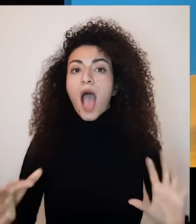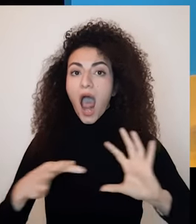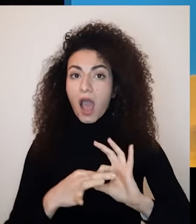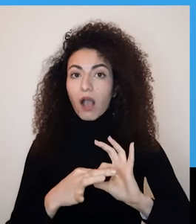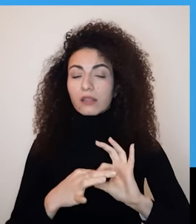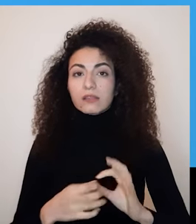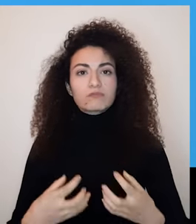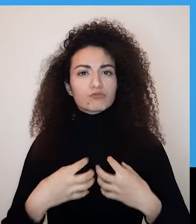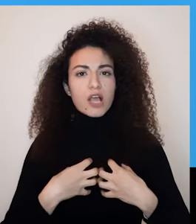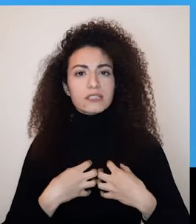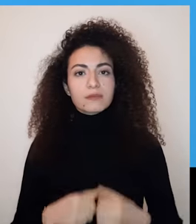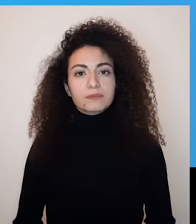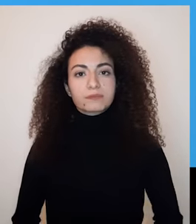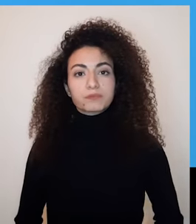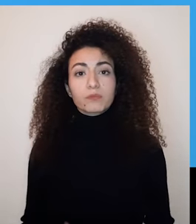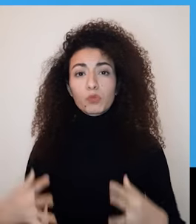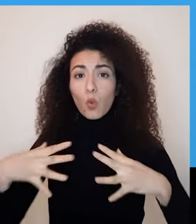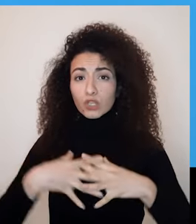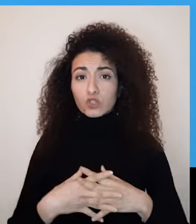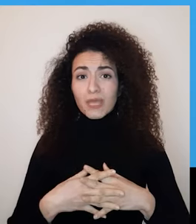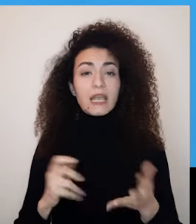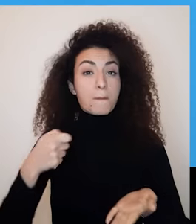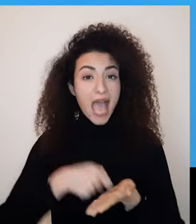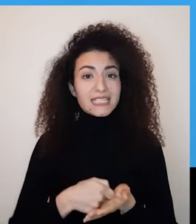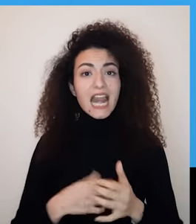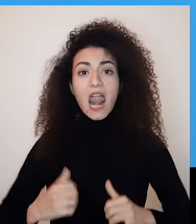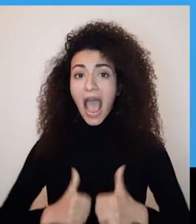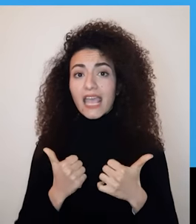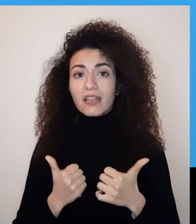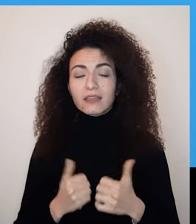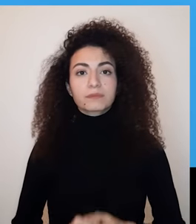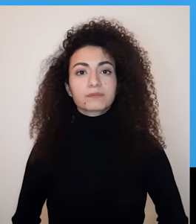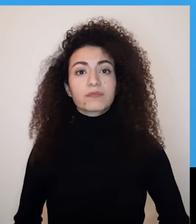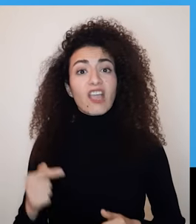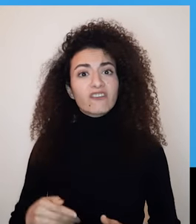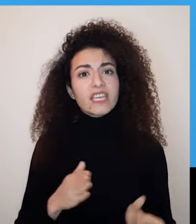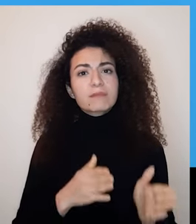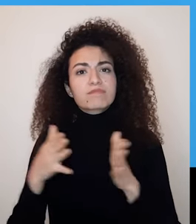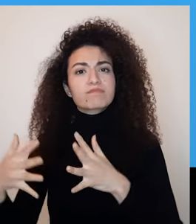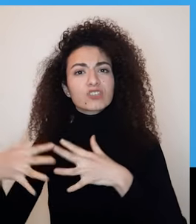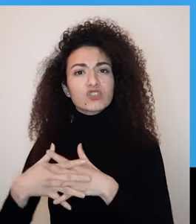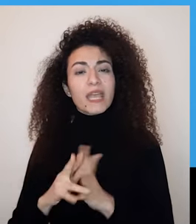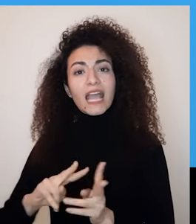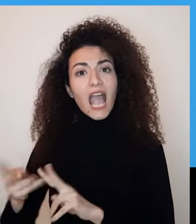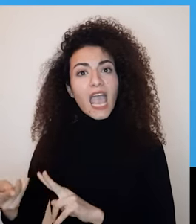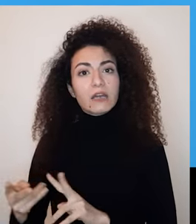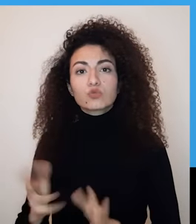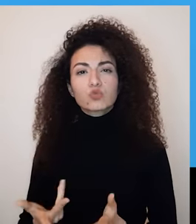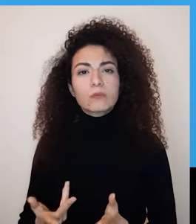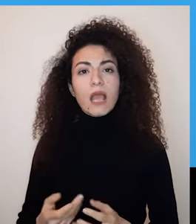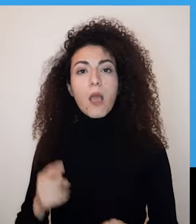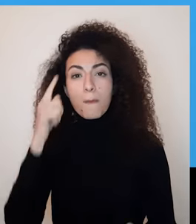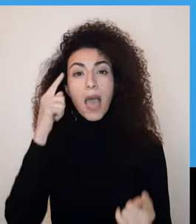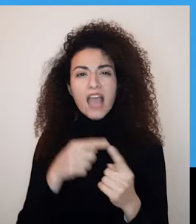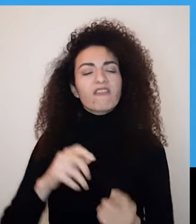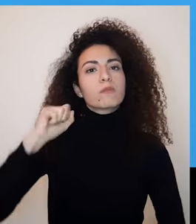شخصي التشبيك بها الفقرة بعالج العلاقات الشخصية وتأثيرها على نوع حياتنا هناك ناحية تانية من